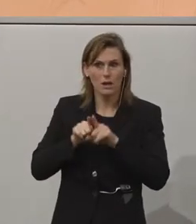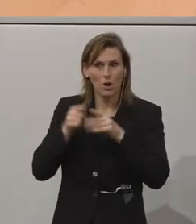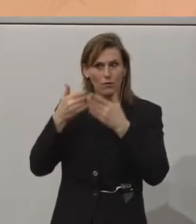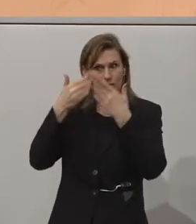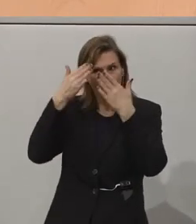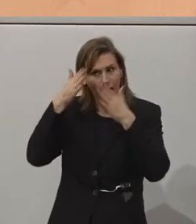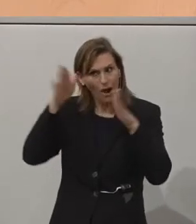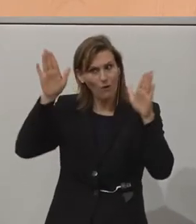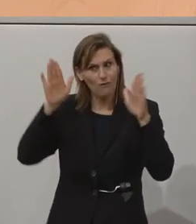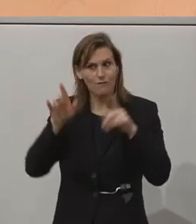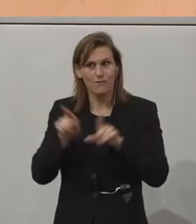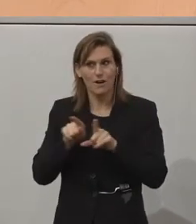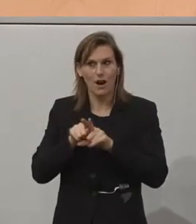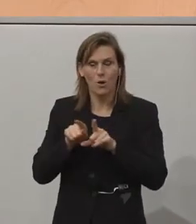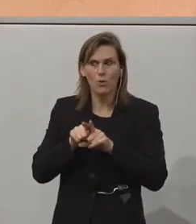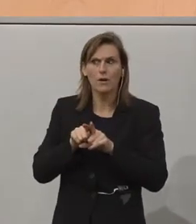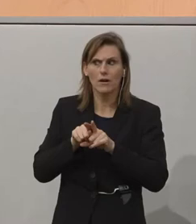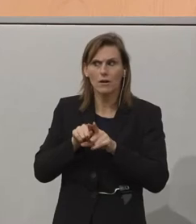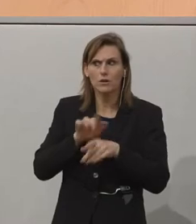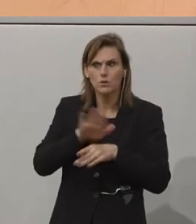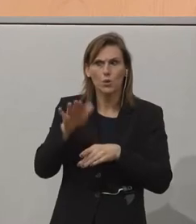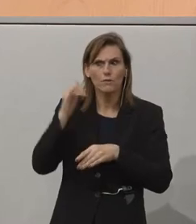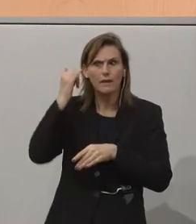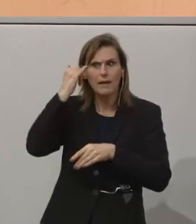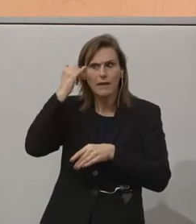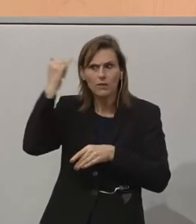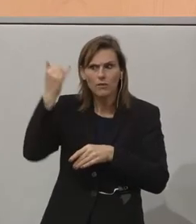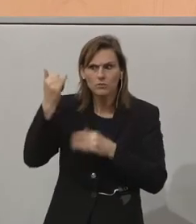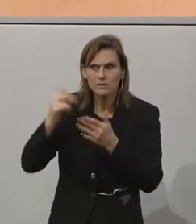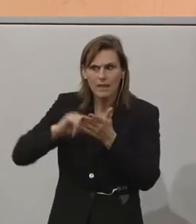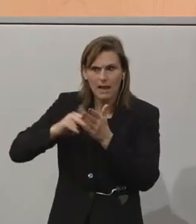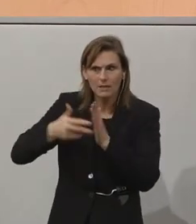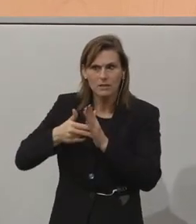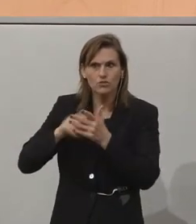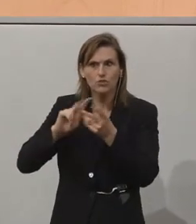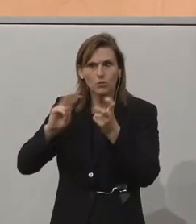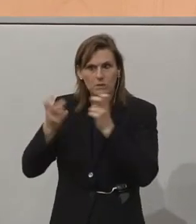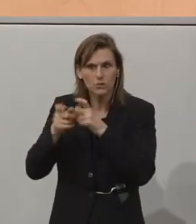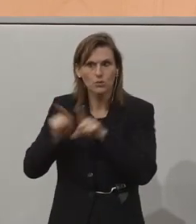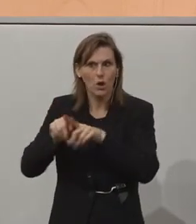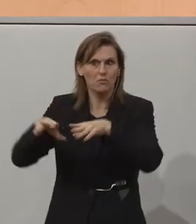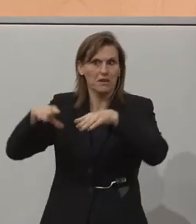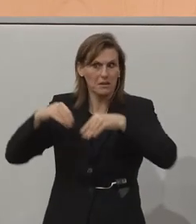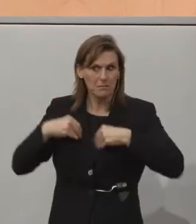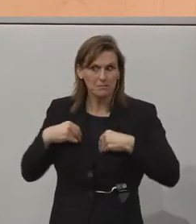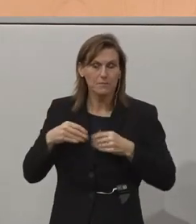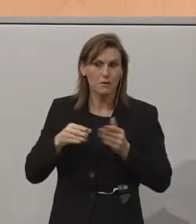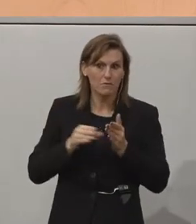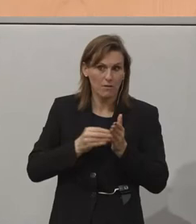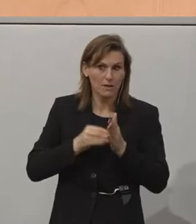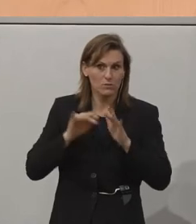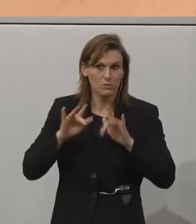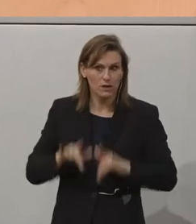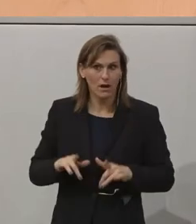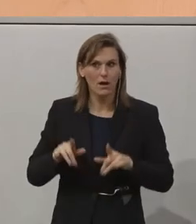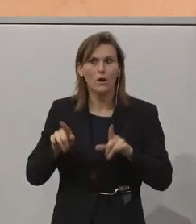sich zu öffnen und zu sagen, solche Innovationen, wie wir es jetzt auch technisch realisiert haben, den nehmen wir an, den nutzen wir. Und natürlich